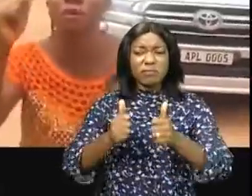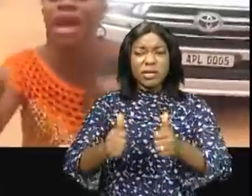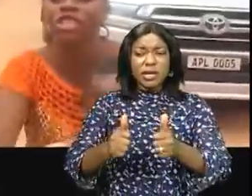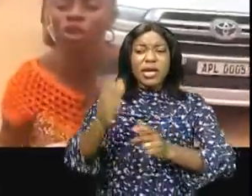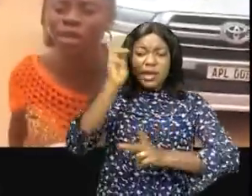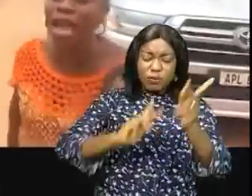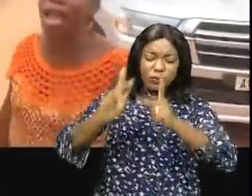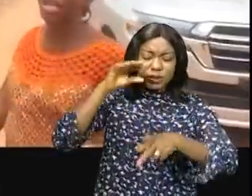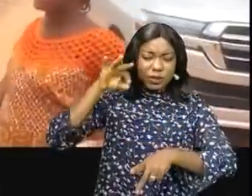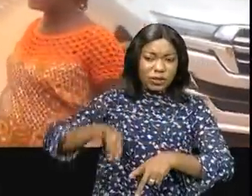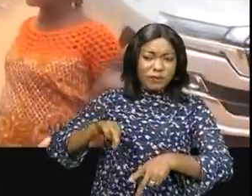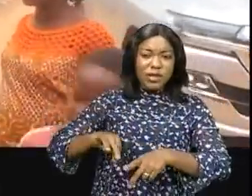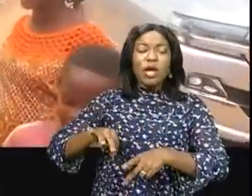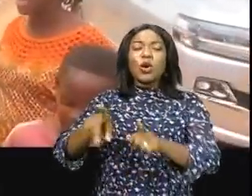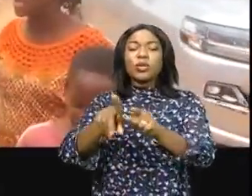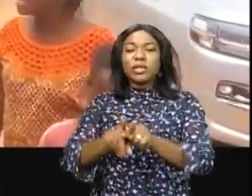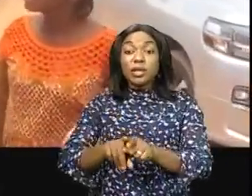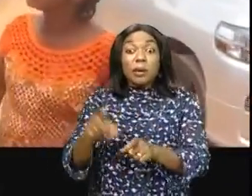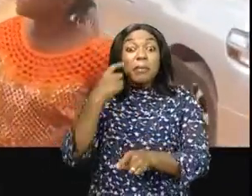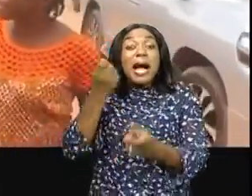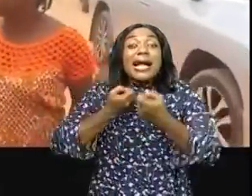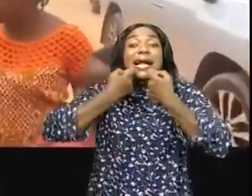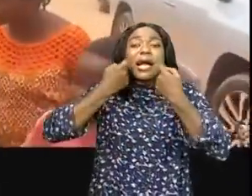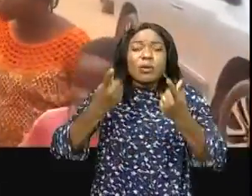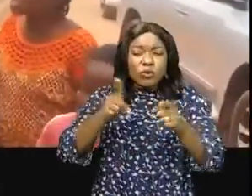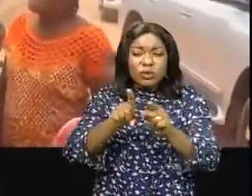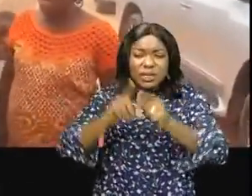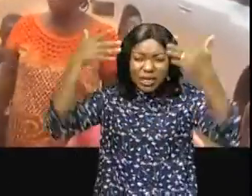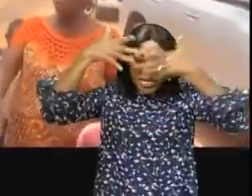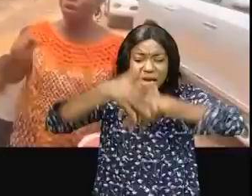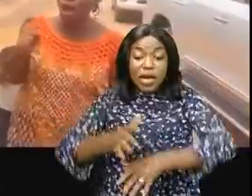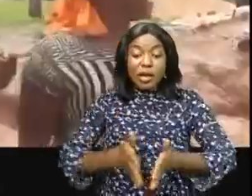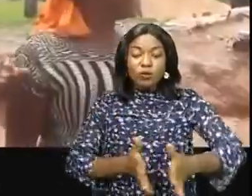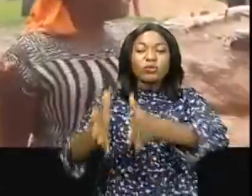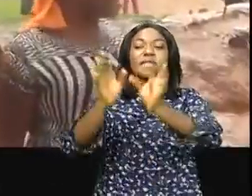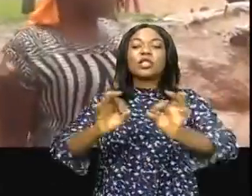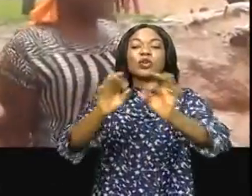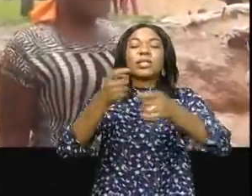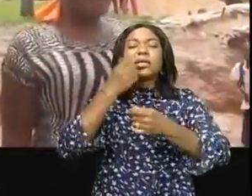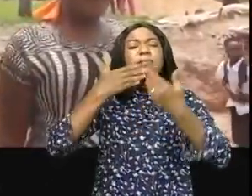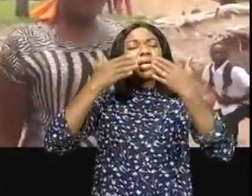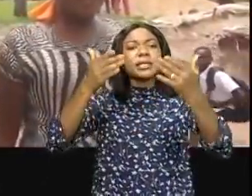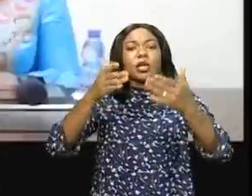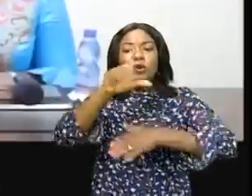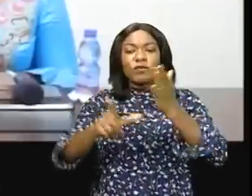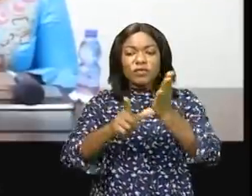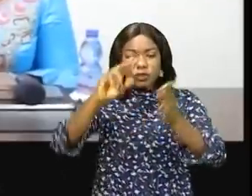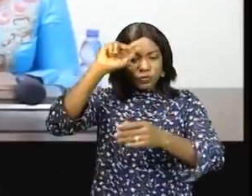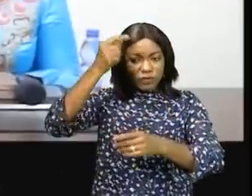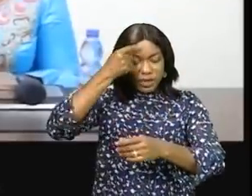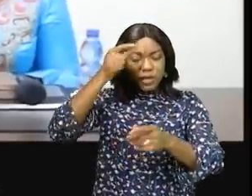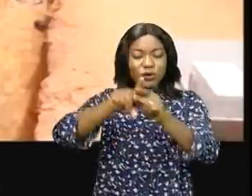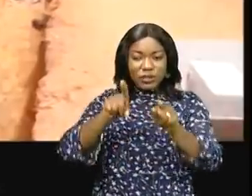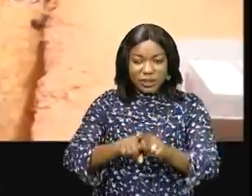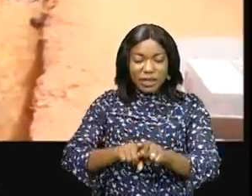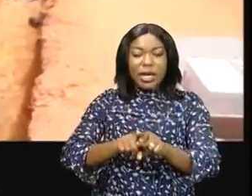population bénéficiaire, qui a longtemps vécu la misère par rapport au manque de route, a remexié Fifi Masuka Saïni. Un pont s'est